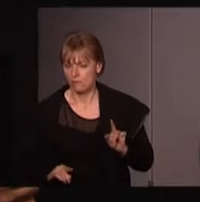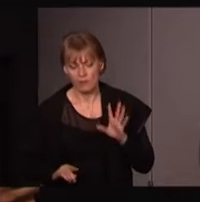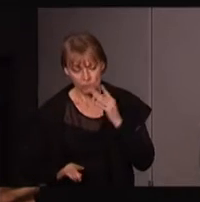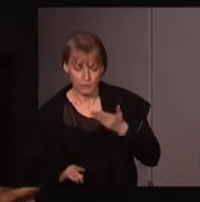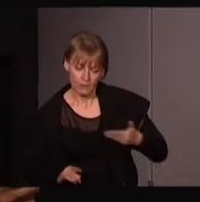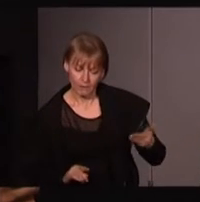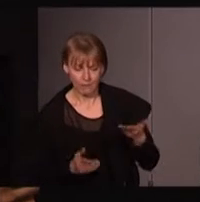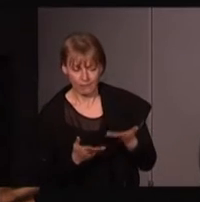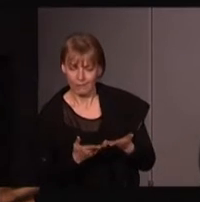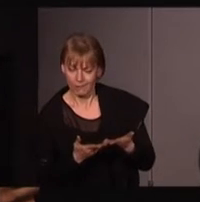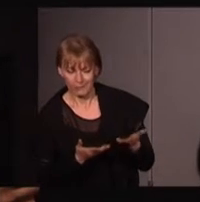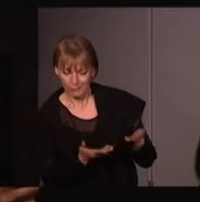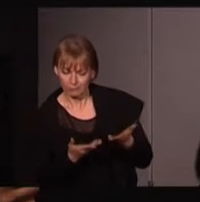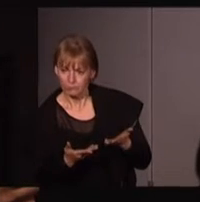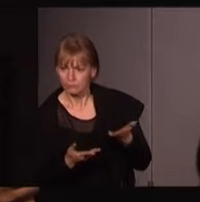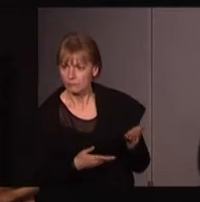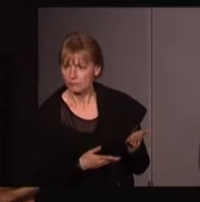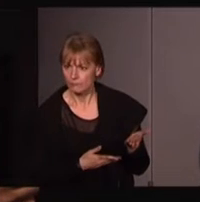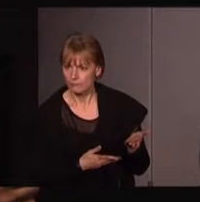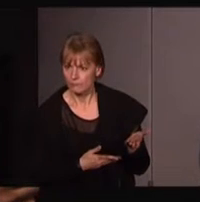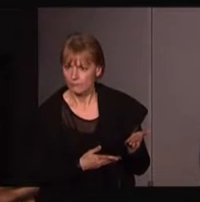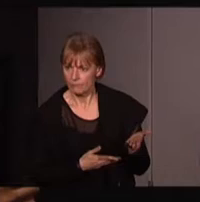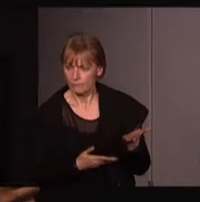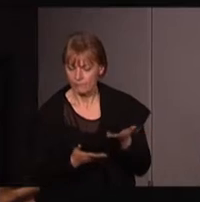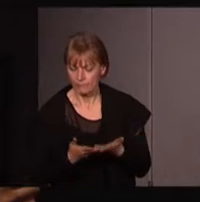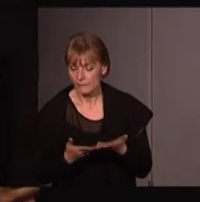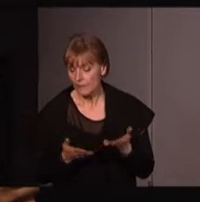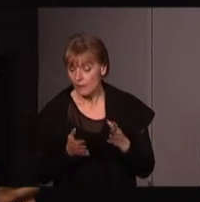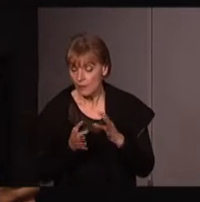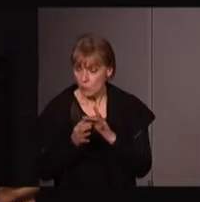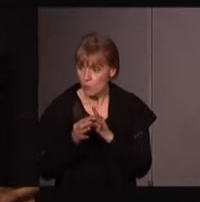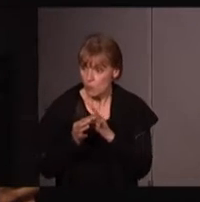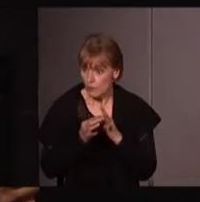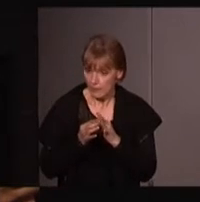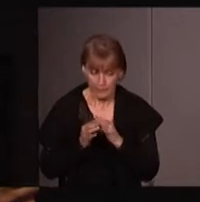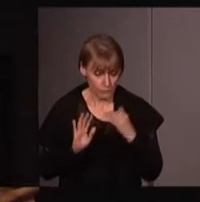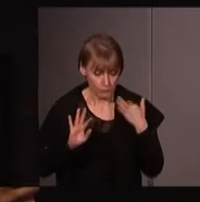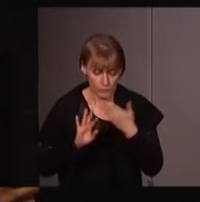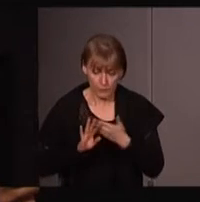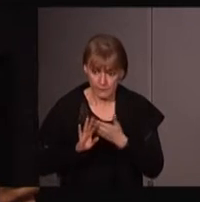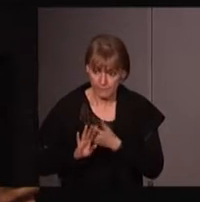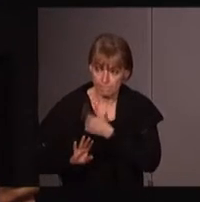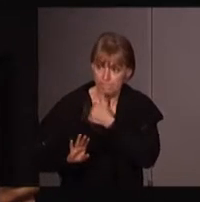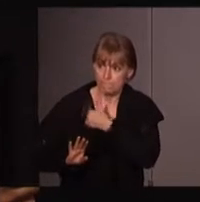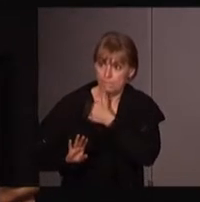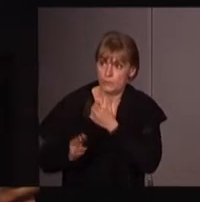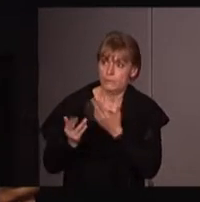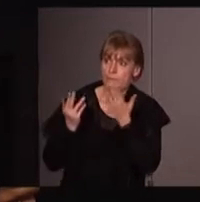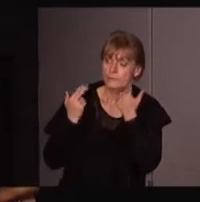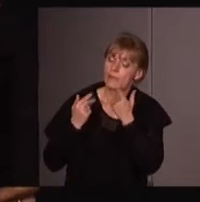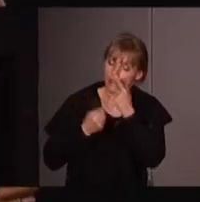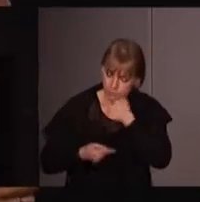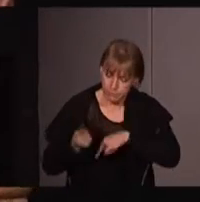ces dernières à transformer ces liens qui sont subis en outils de lutte et en outils d